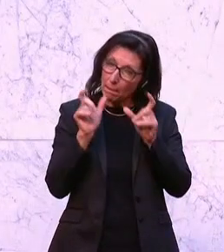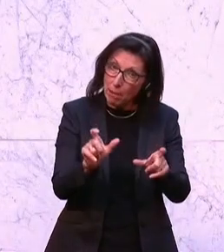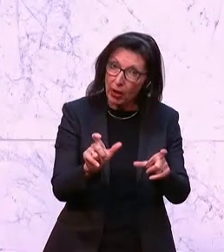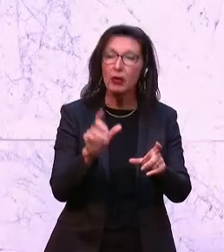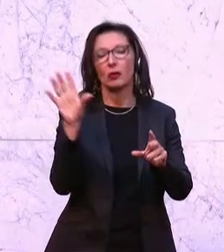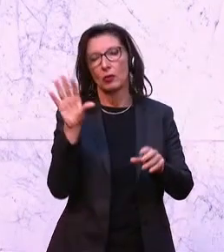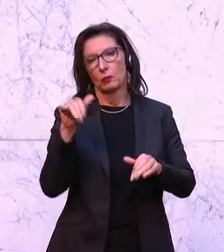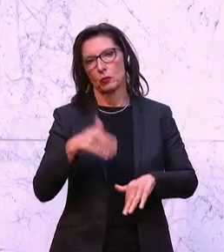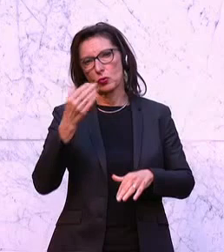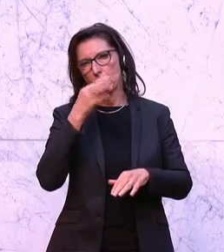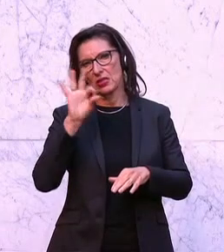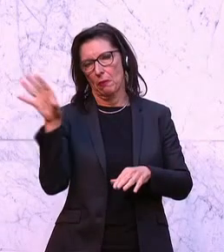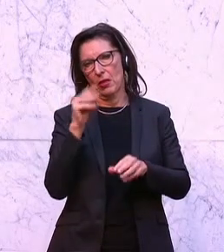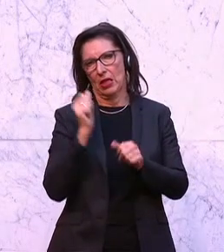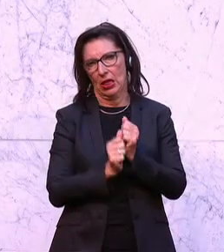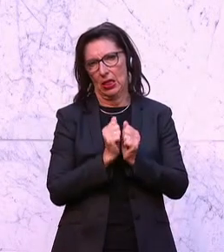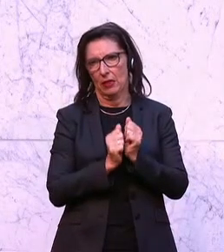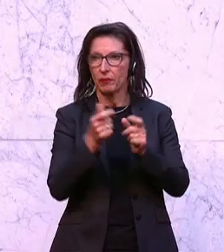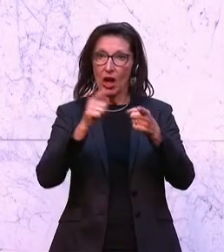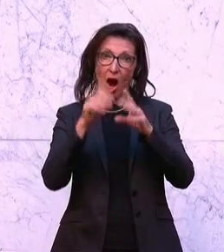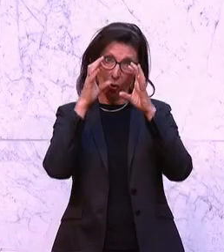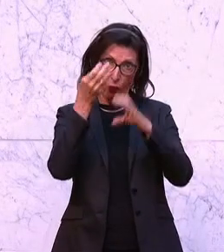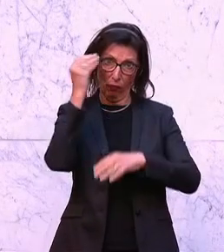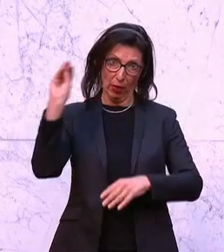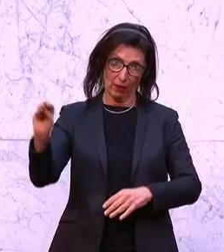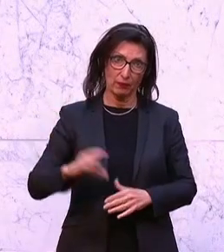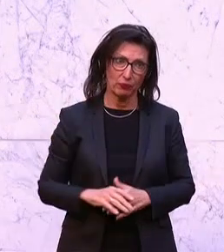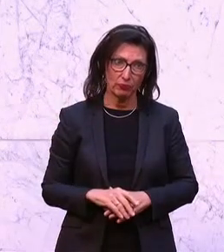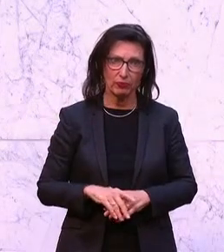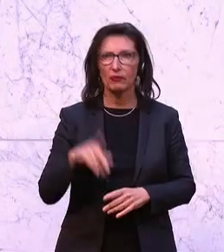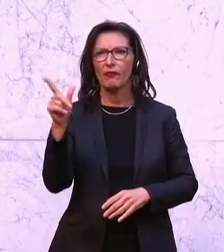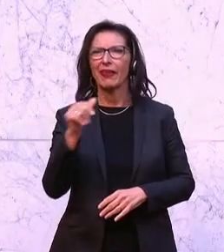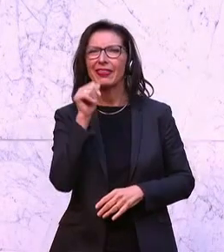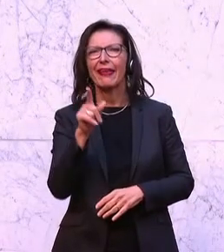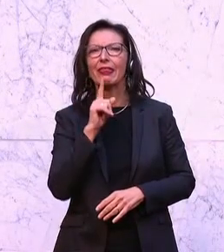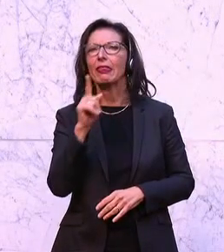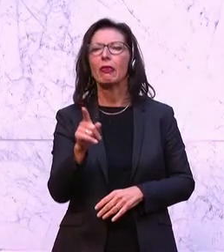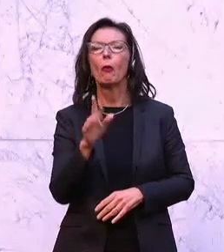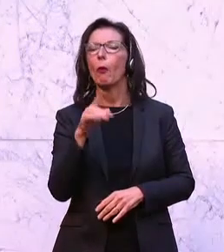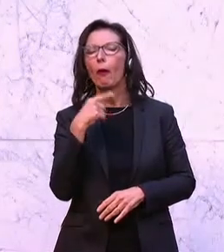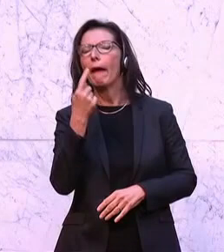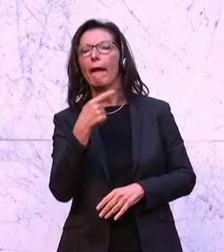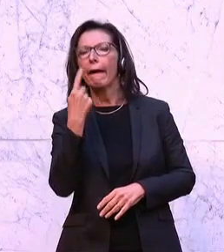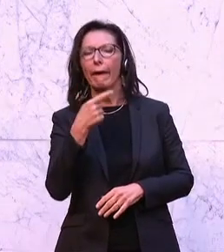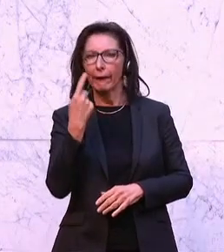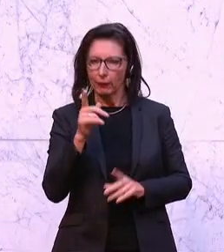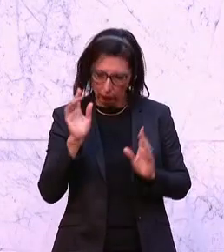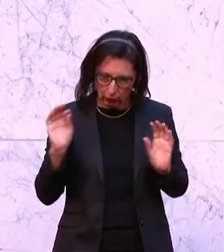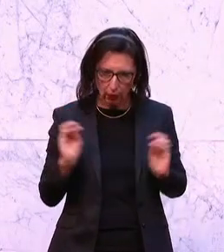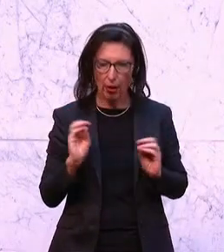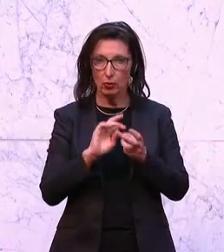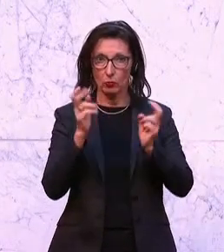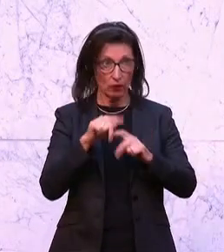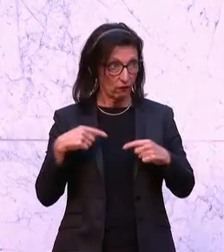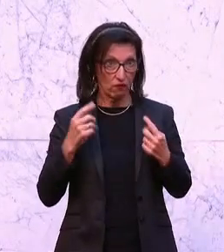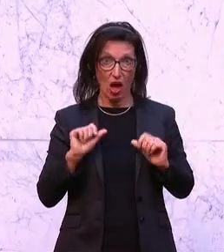betrifft. Auch hier noch einmal darf ich die ÖVP darauf hinweisen, nicht darüber reden, sondern umsetzen. Unsere Aktion 60 Plus,